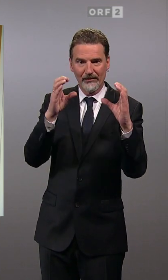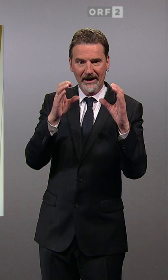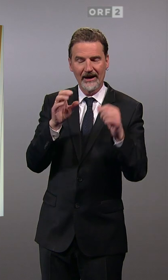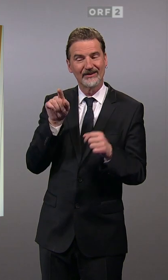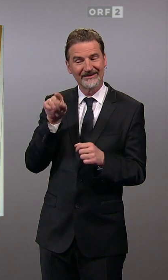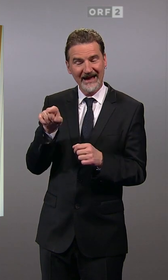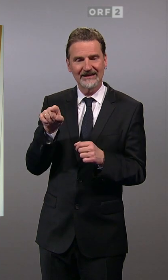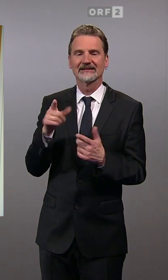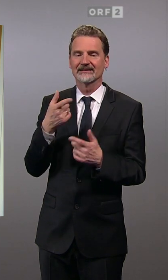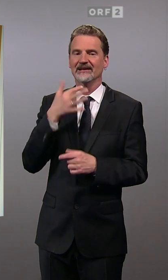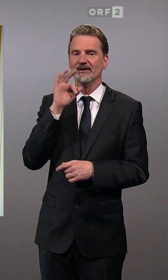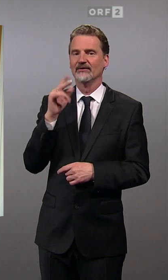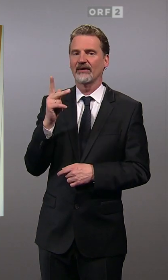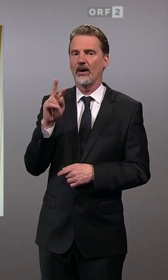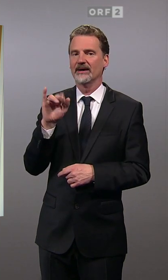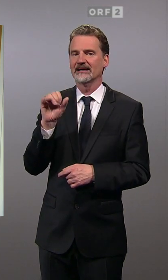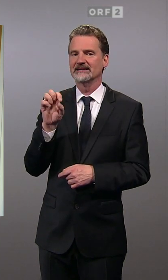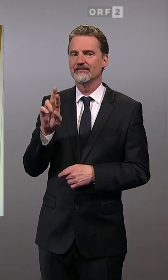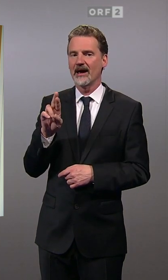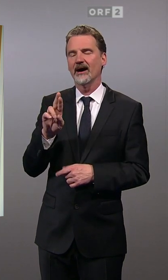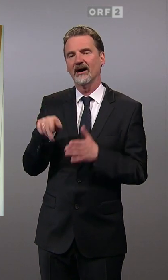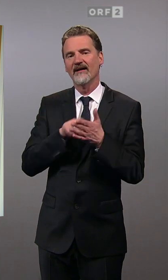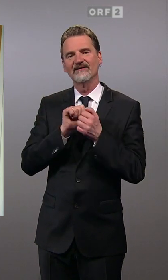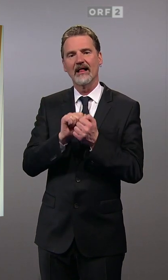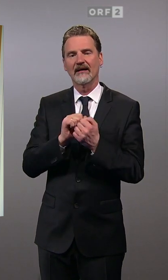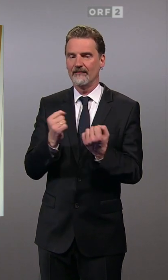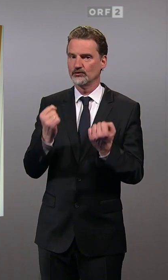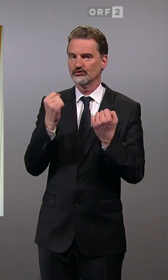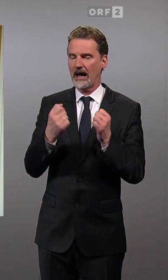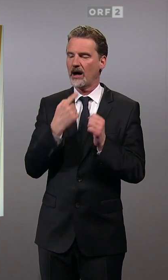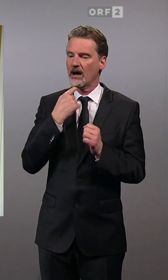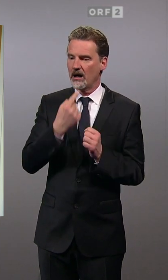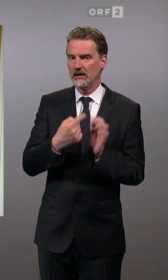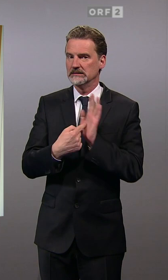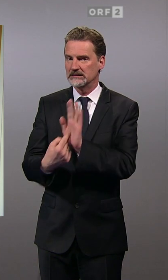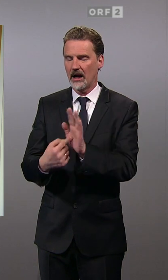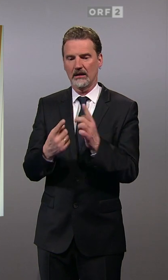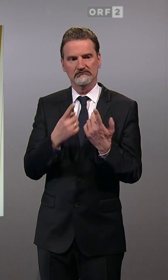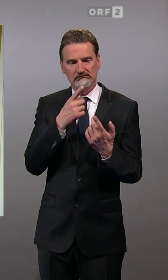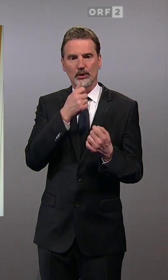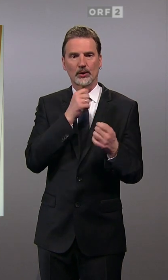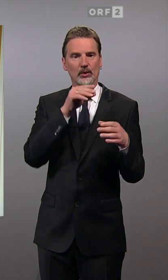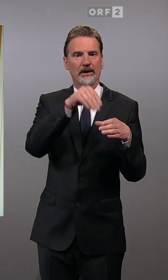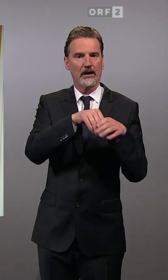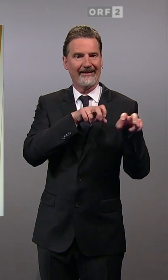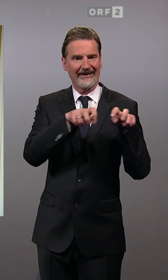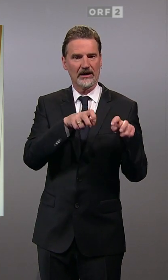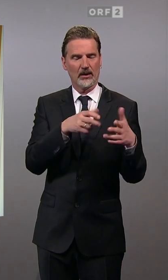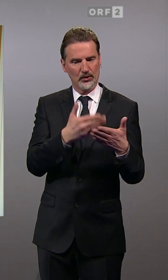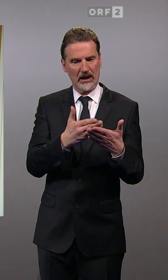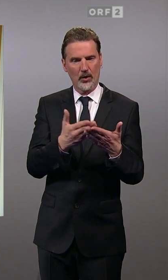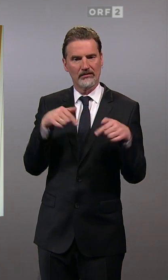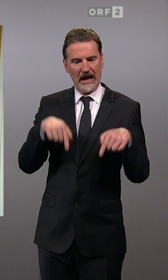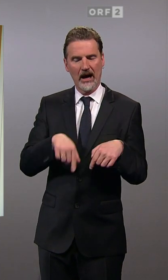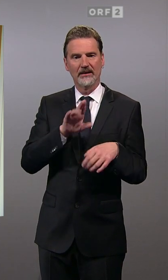Umstand hat Helga Chrisman in ihrem Wahlkampf immer wieder sehr stark betont. Das heißt, sie hat betont, dass es diese grüne Handschrift